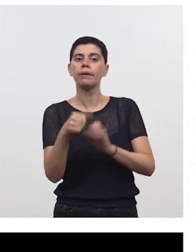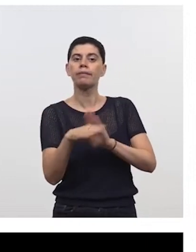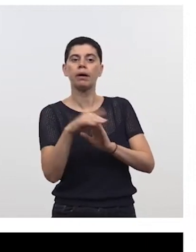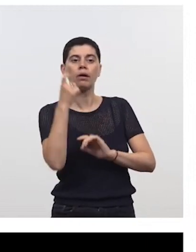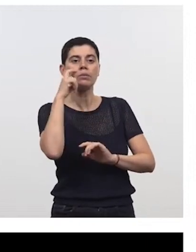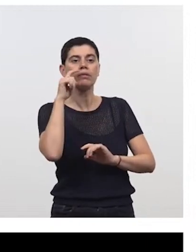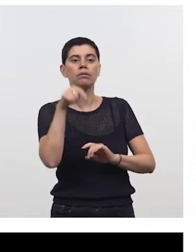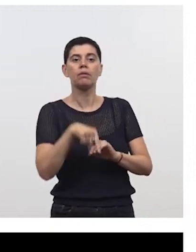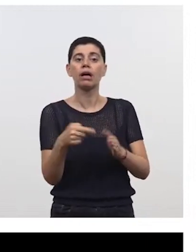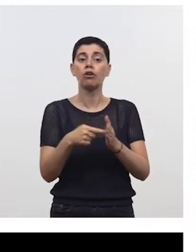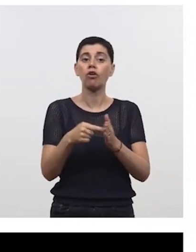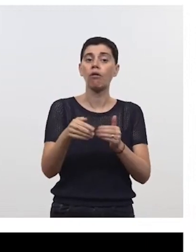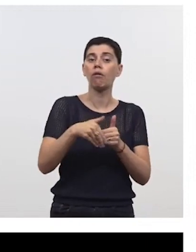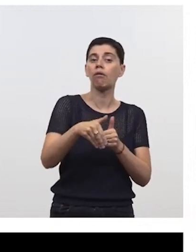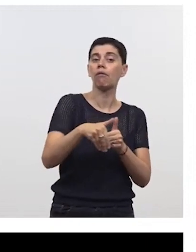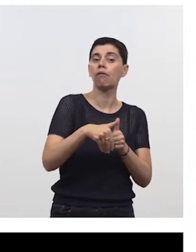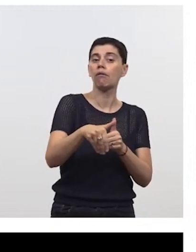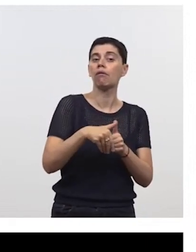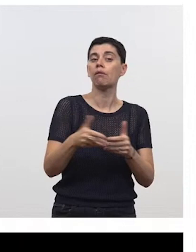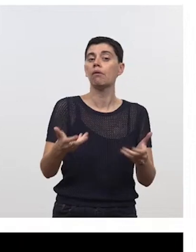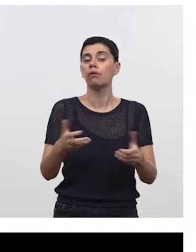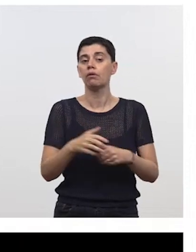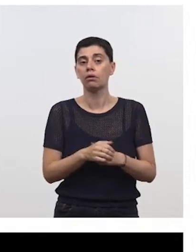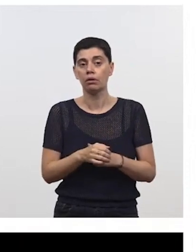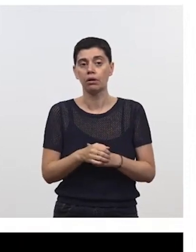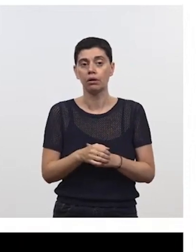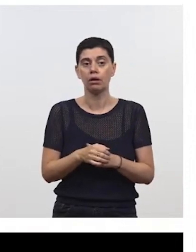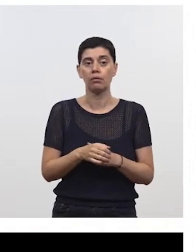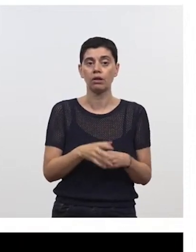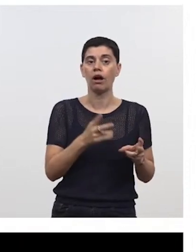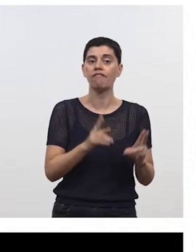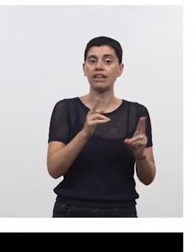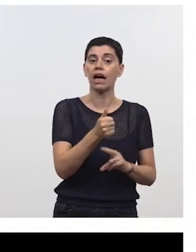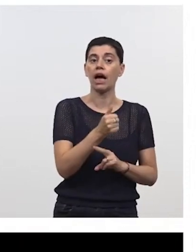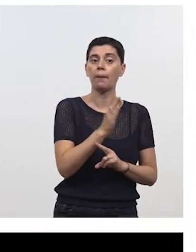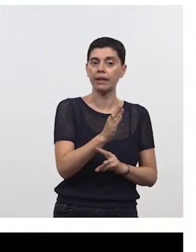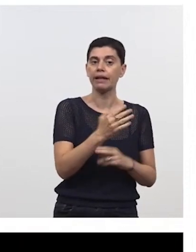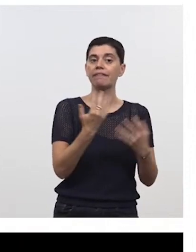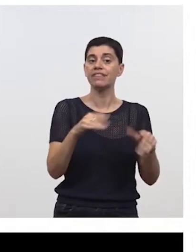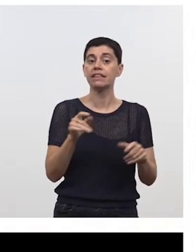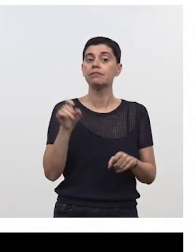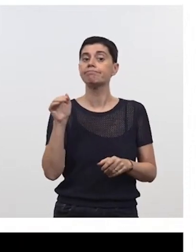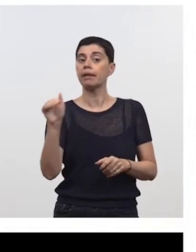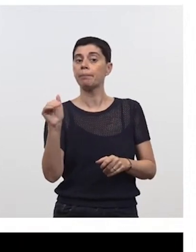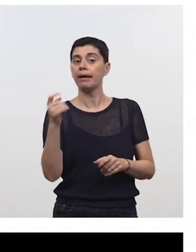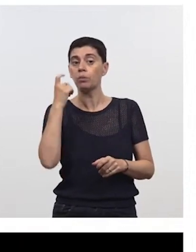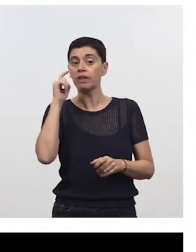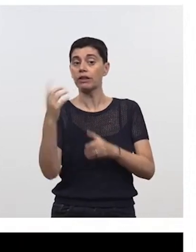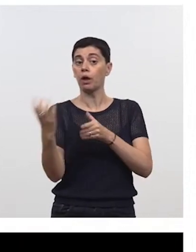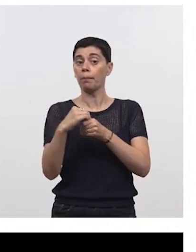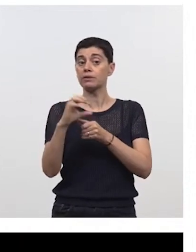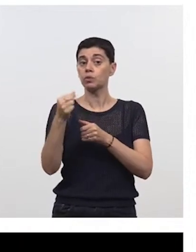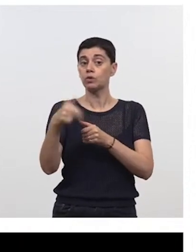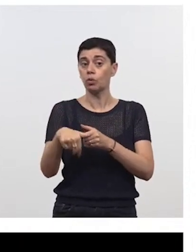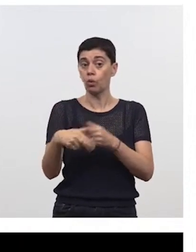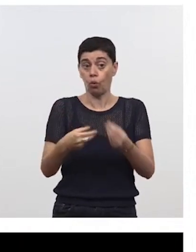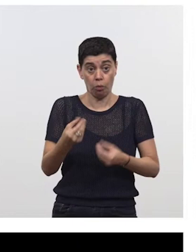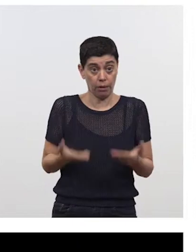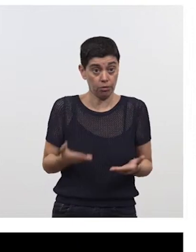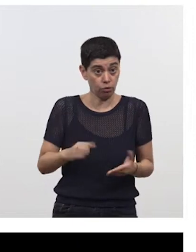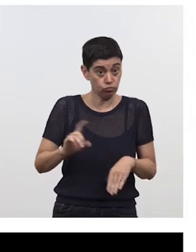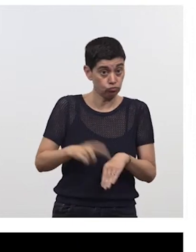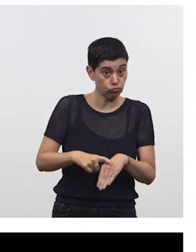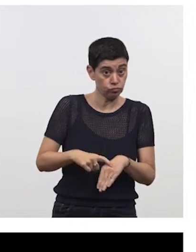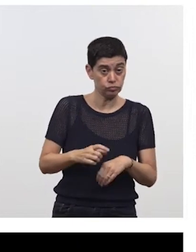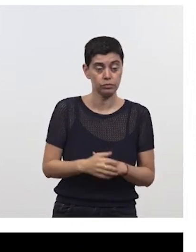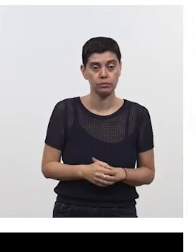quel horizon est-ce que cela peut se faire ? Est-ce que vous attendez d'intégrer l'équivalent de la phase 1B ou est-ce que vous envisagez de le faire dès maintenant ? Et juste une autre question